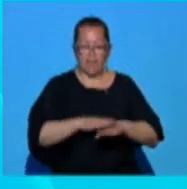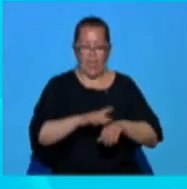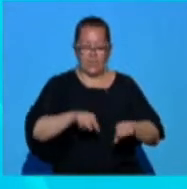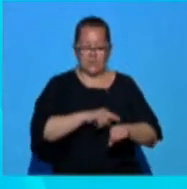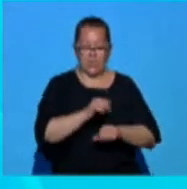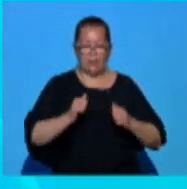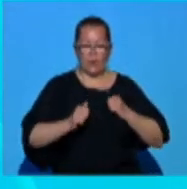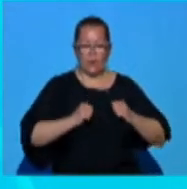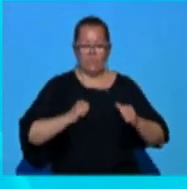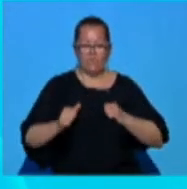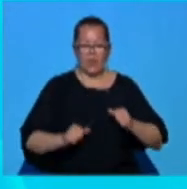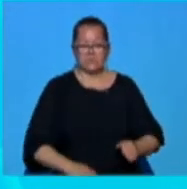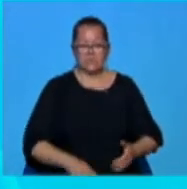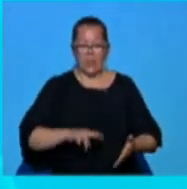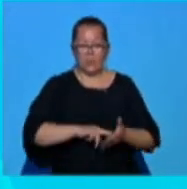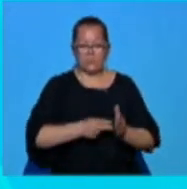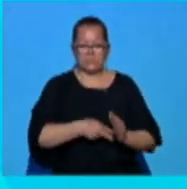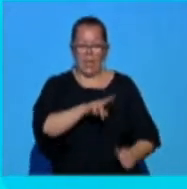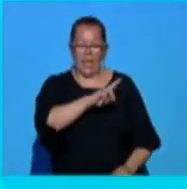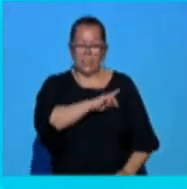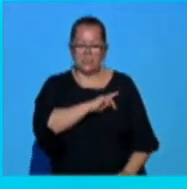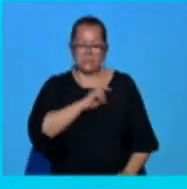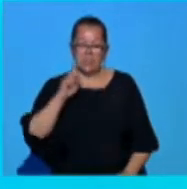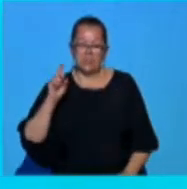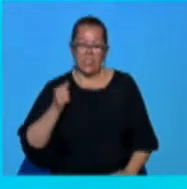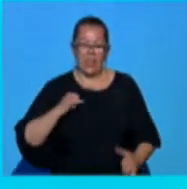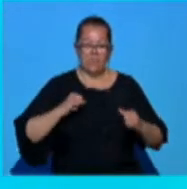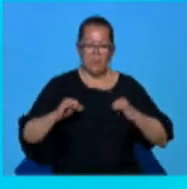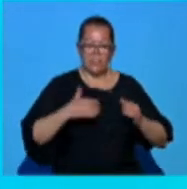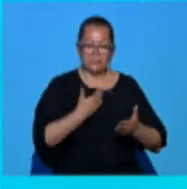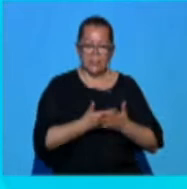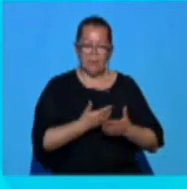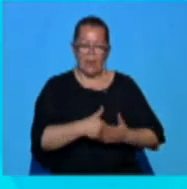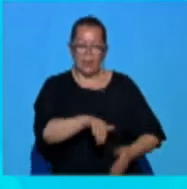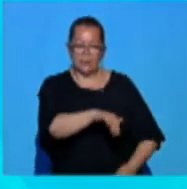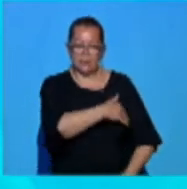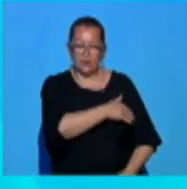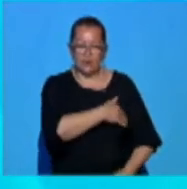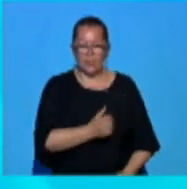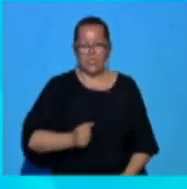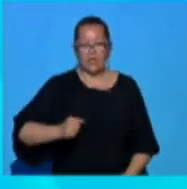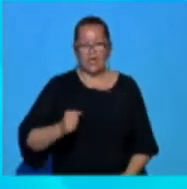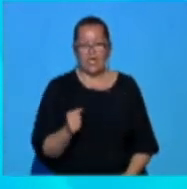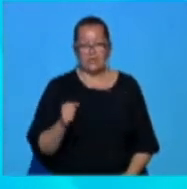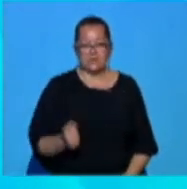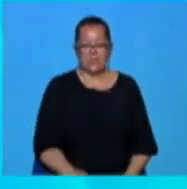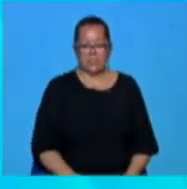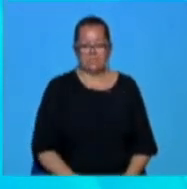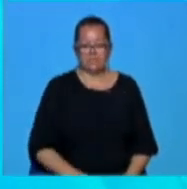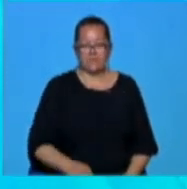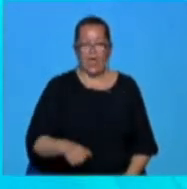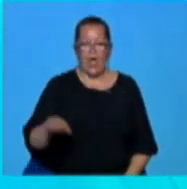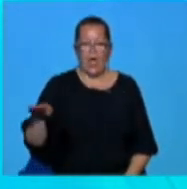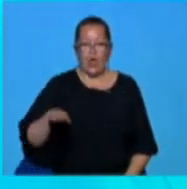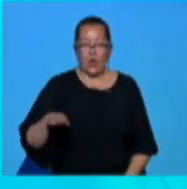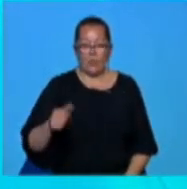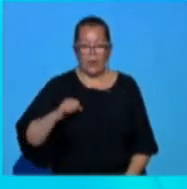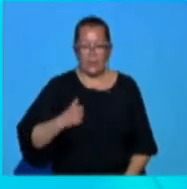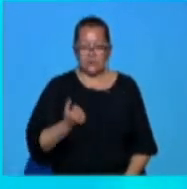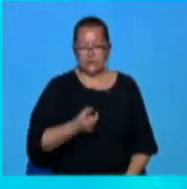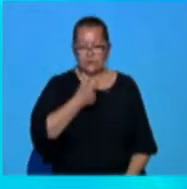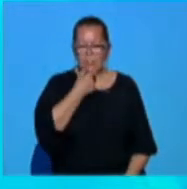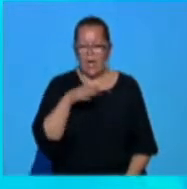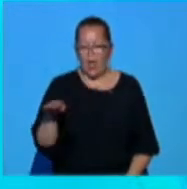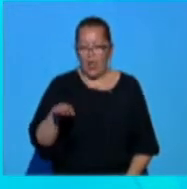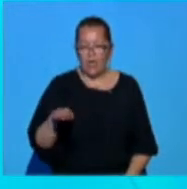inclusiv pe perioada vacanței, când vor organiza ateliere de vacanță pentru elevi din mediul rural. Beneficiarii acestei inițiative sunt